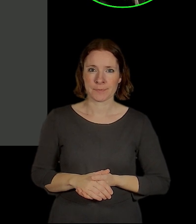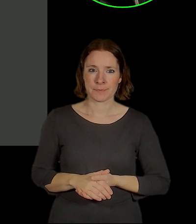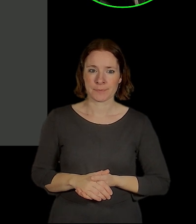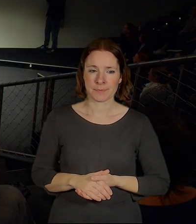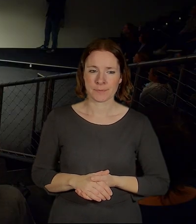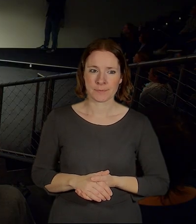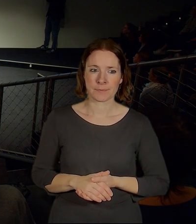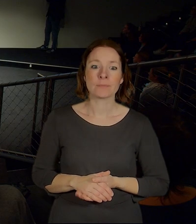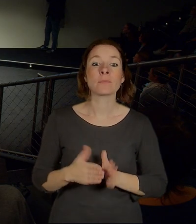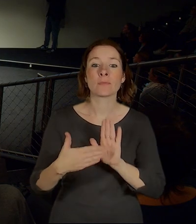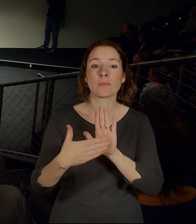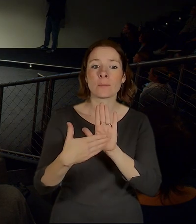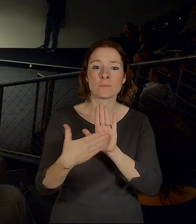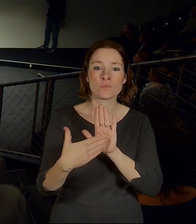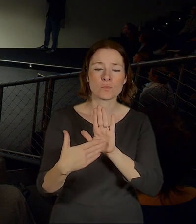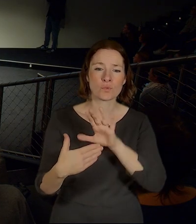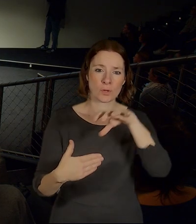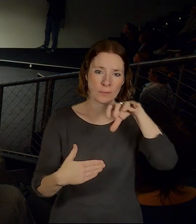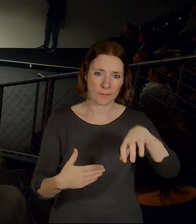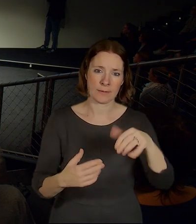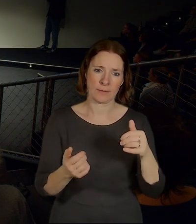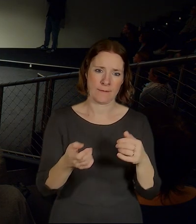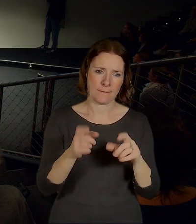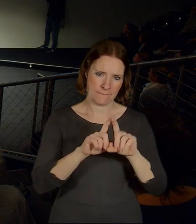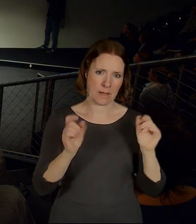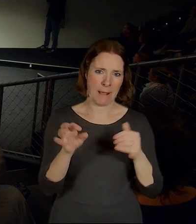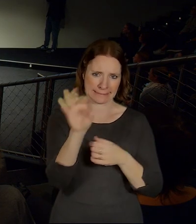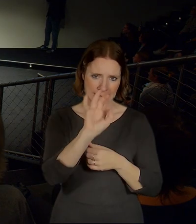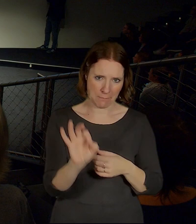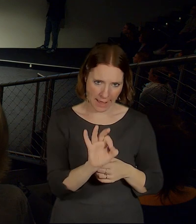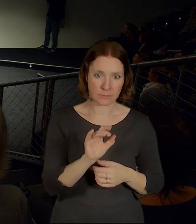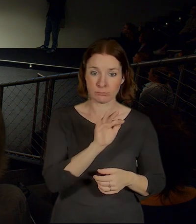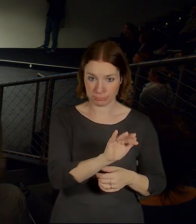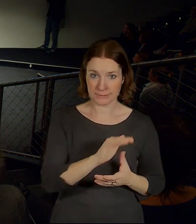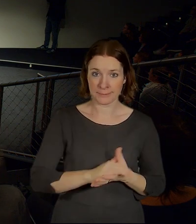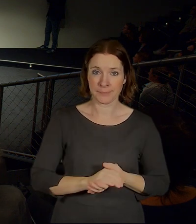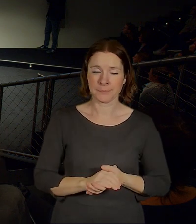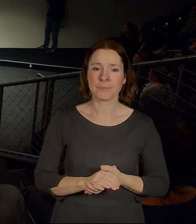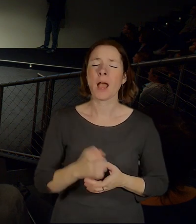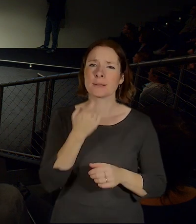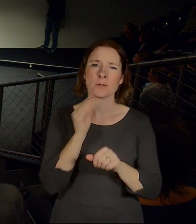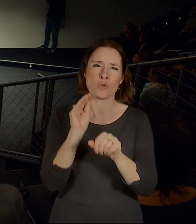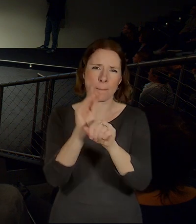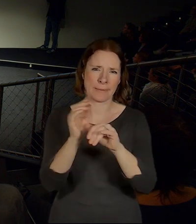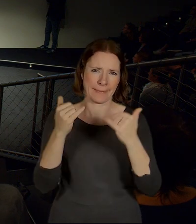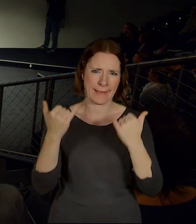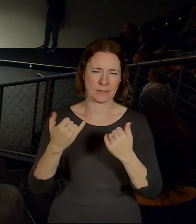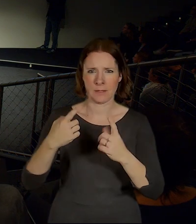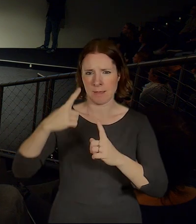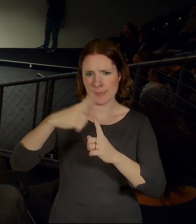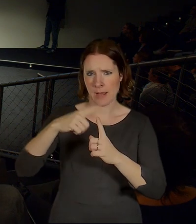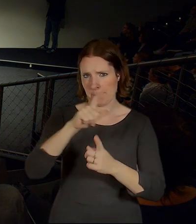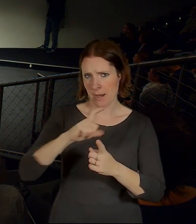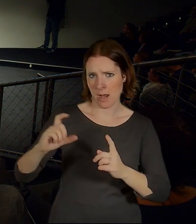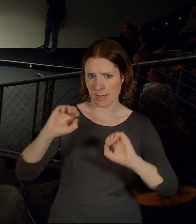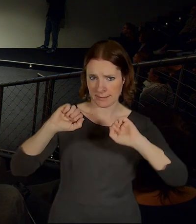jako například vlastně tady areál Siemensu. A já bych vlastně jenom doplnil, že vlastně ten dnešní terminál, který na tom Zličíně